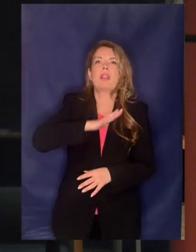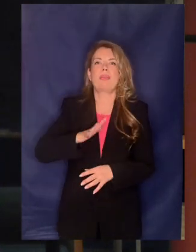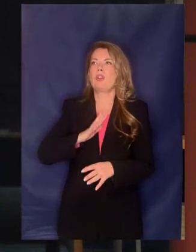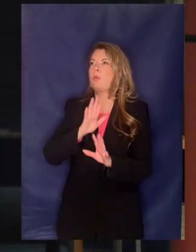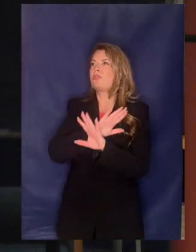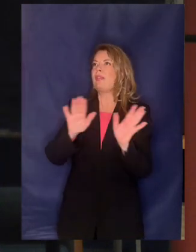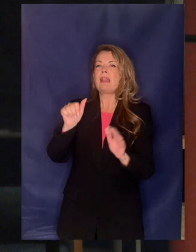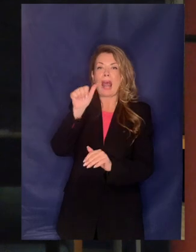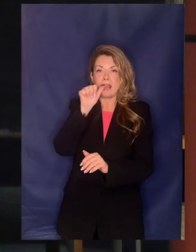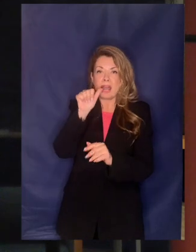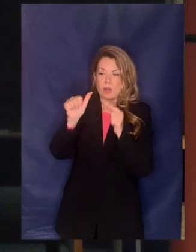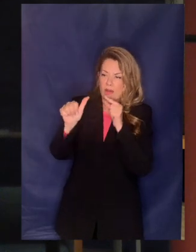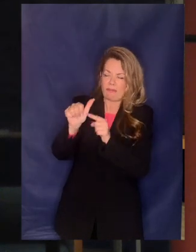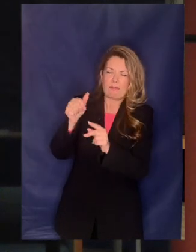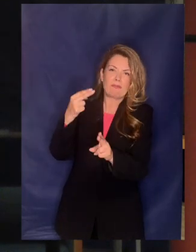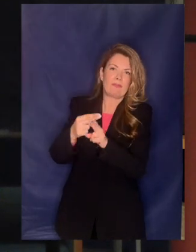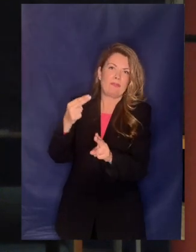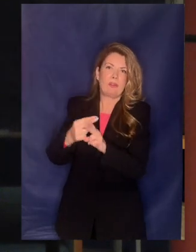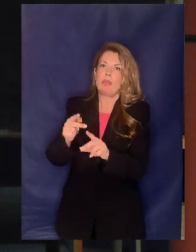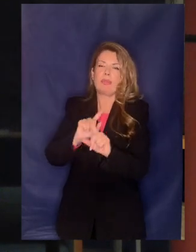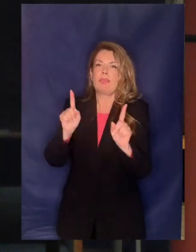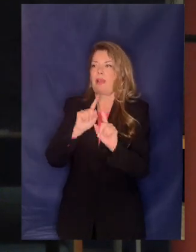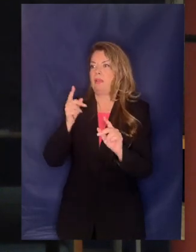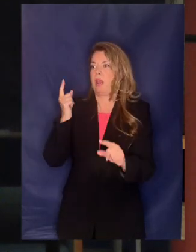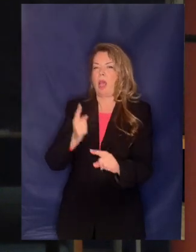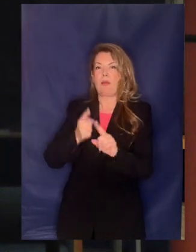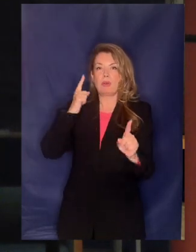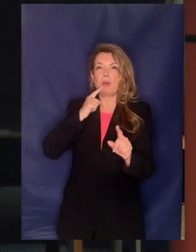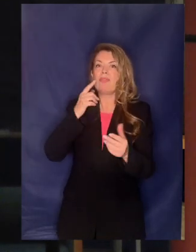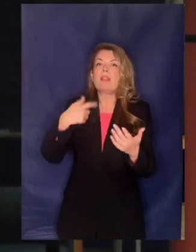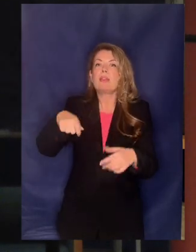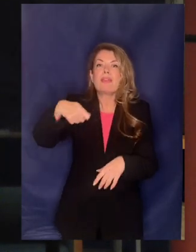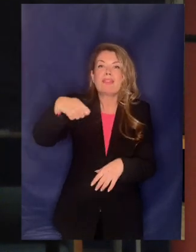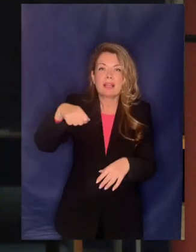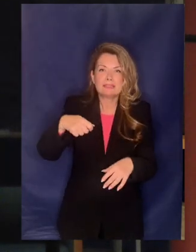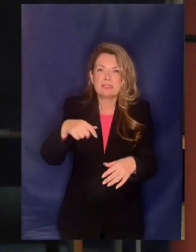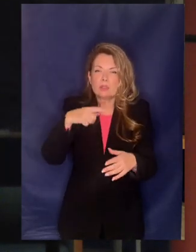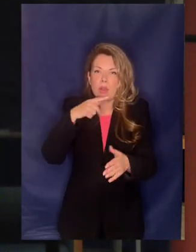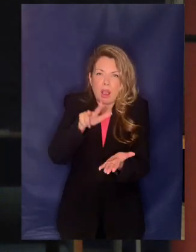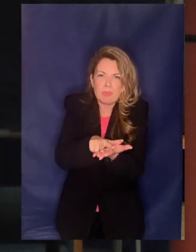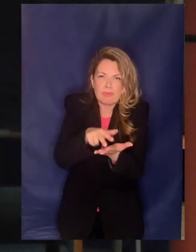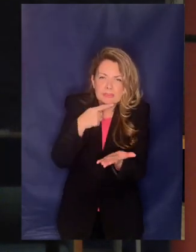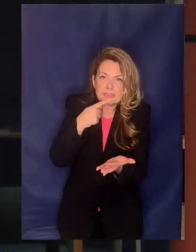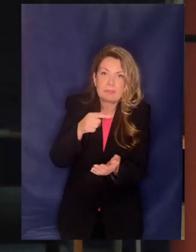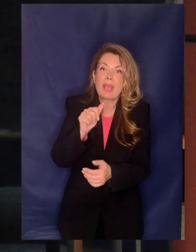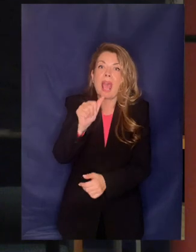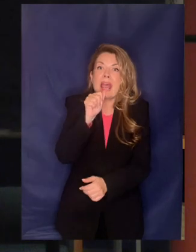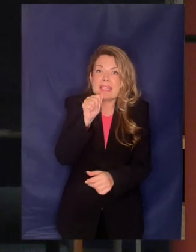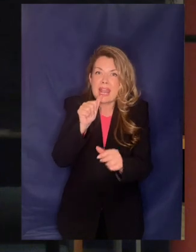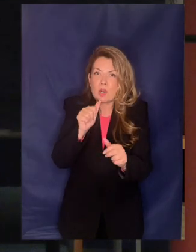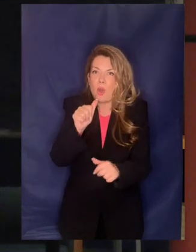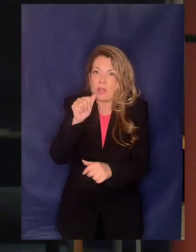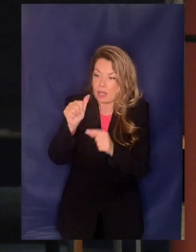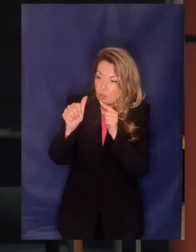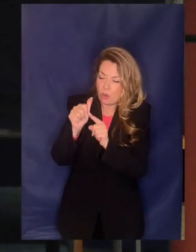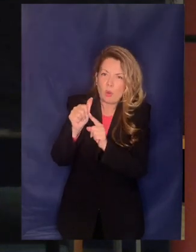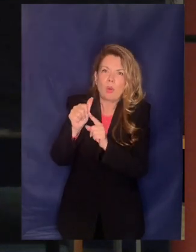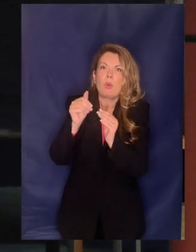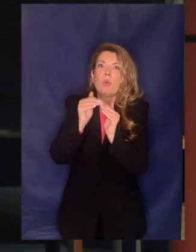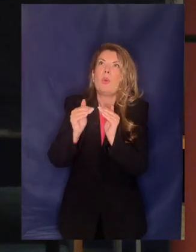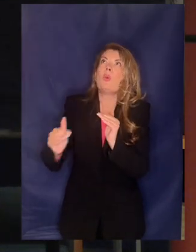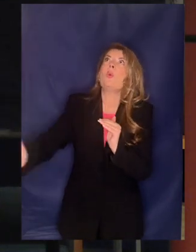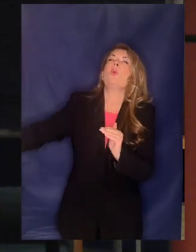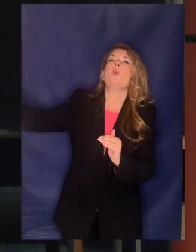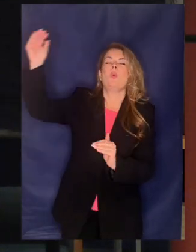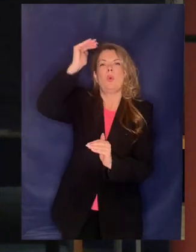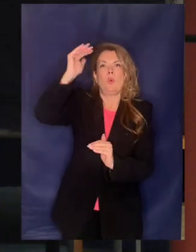παροχή υπηρεσιών κοινής ωφέλειας λέει τι κάνει το δικαστήριο αναγάγει το νερό το βάζει ένα βήμα πιο πάνω από τις υπόλοιπες δέκο λέει ότι